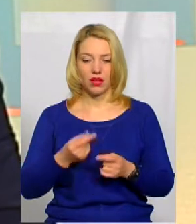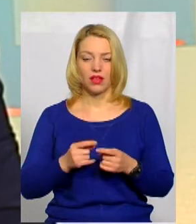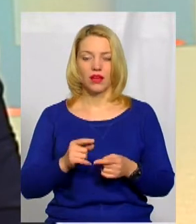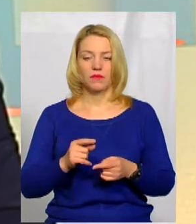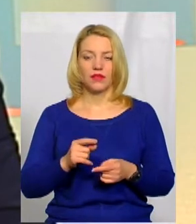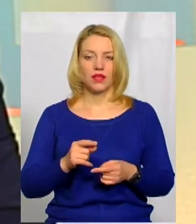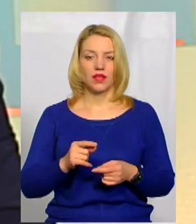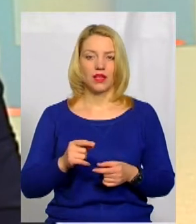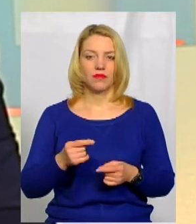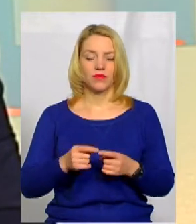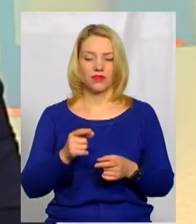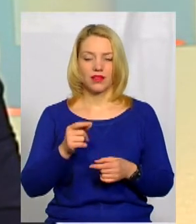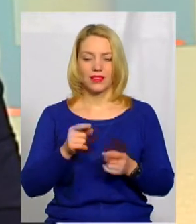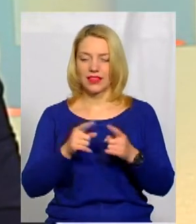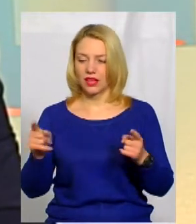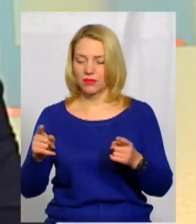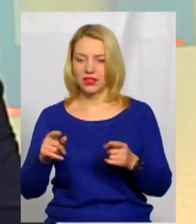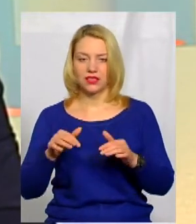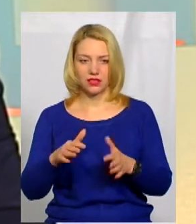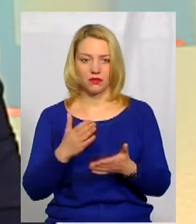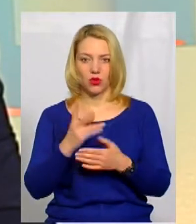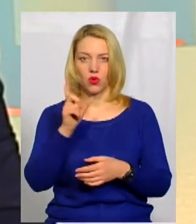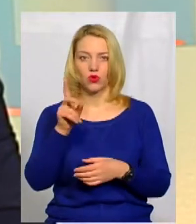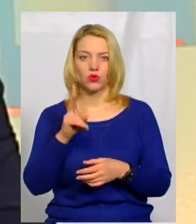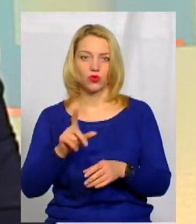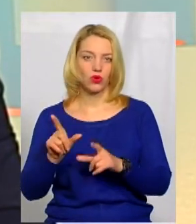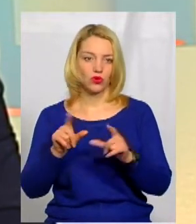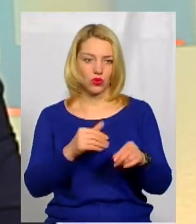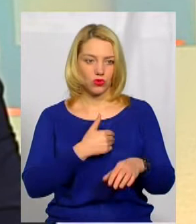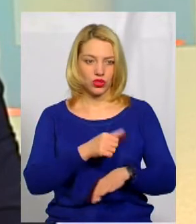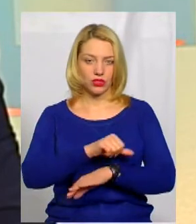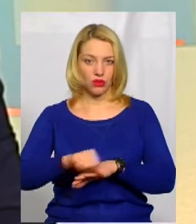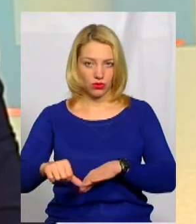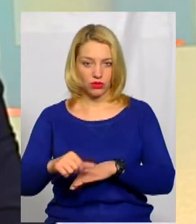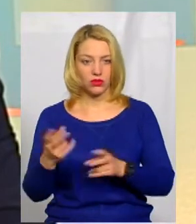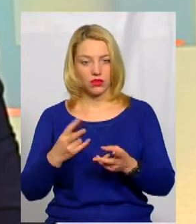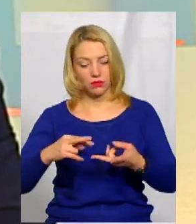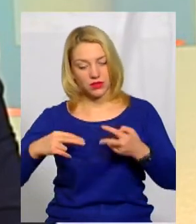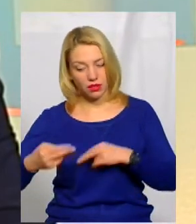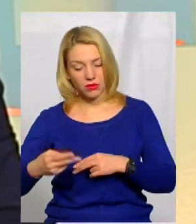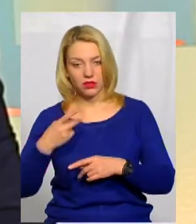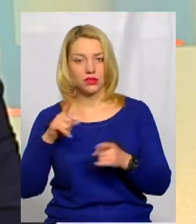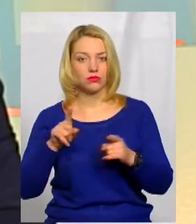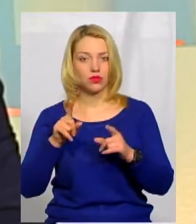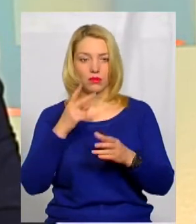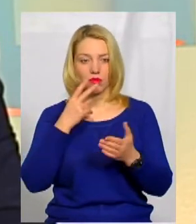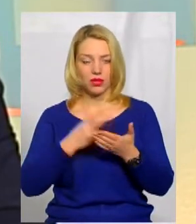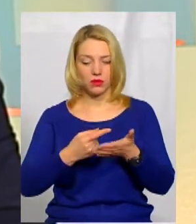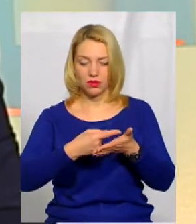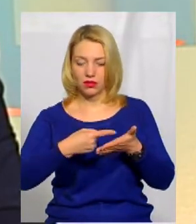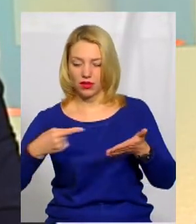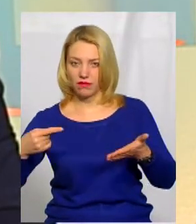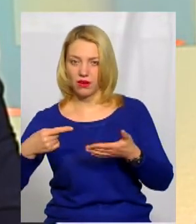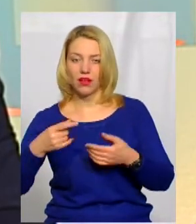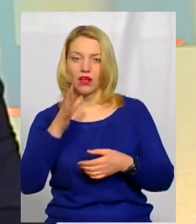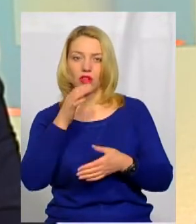дії. Також, якщо людина хоче виїхати за кордон, згідно там конвенції про дорожній рух, має замінити, бо передбачена графа термін